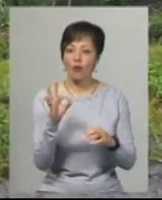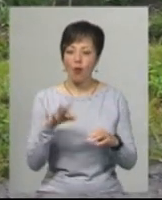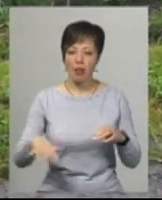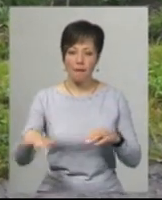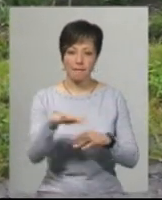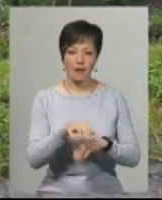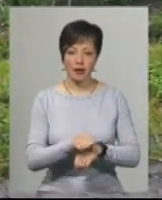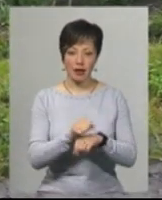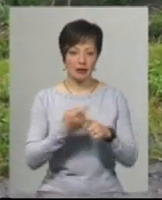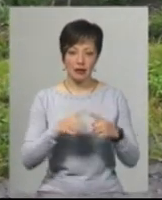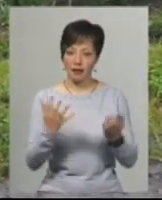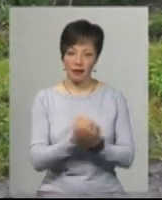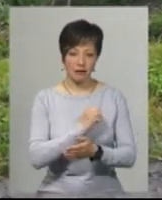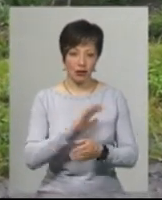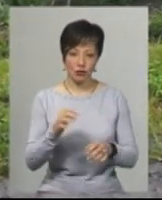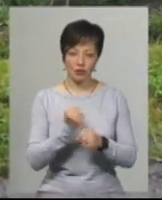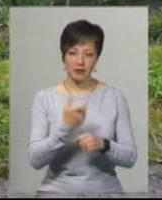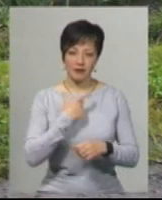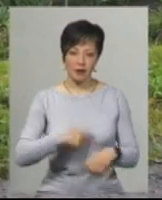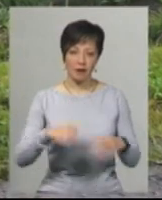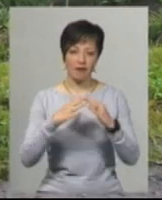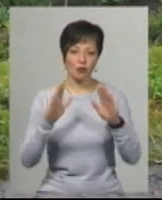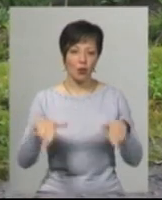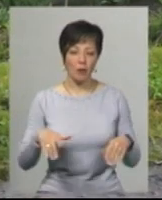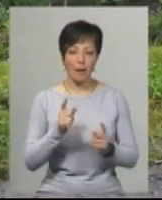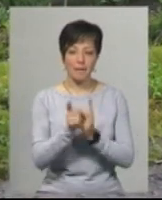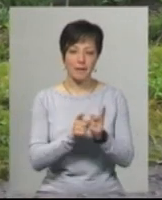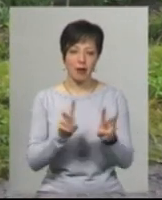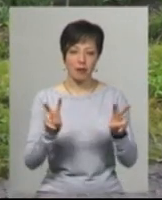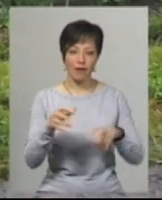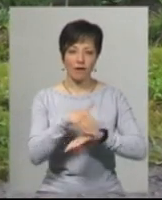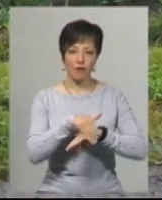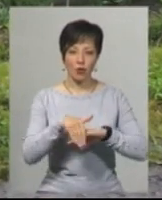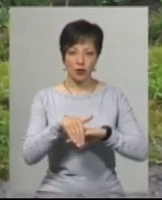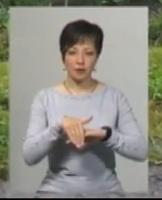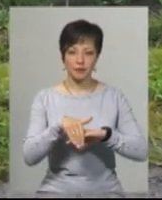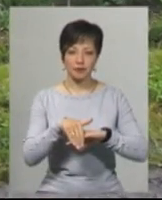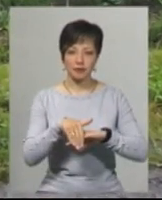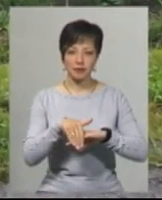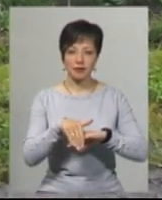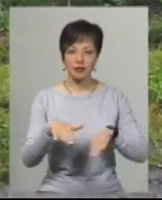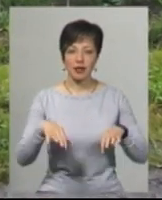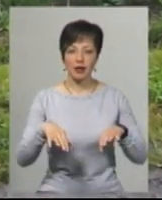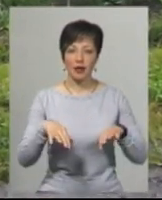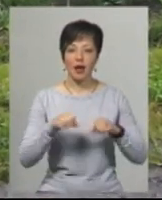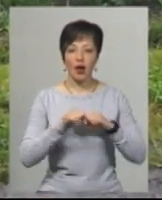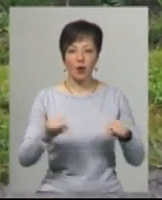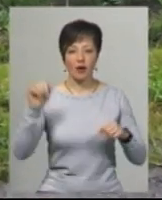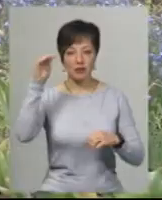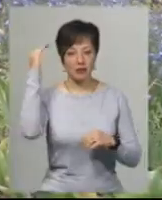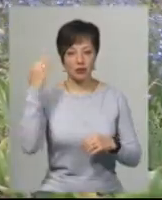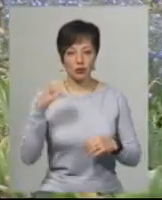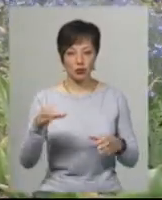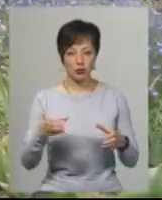вдалося. Ми це зробили у себе вдома. Переіменували вулицю проїзд транспорт на проїзд Героїв Небесної